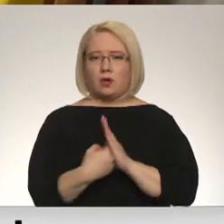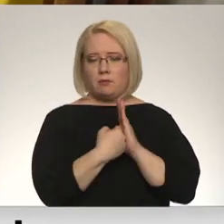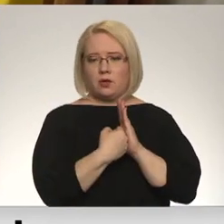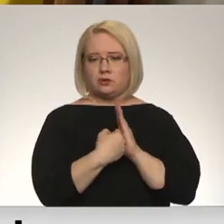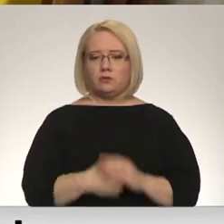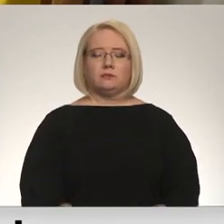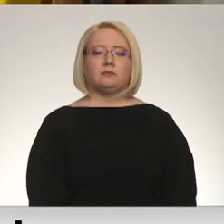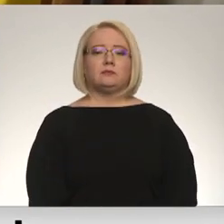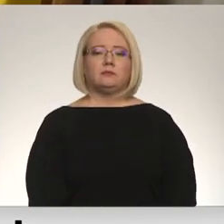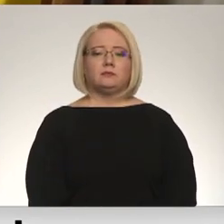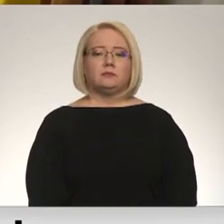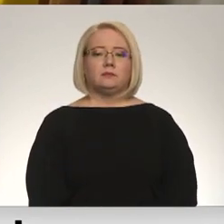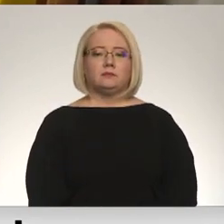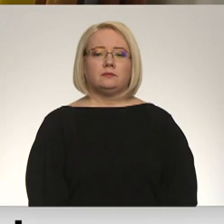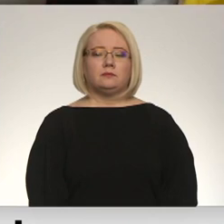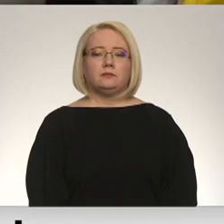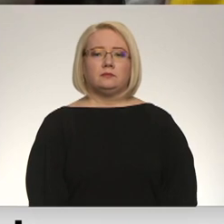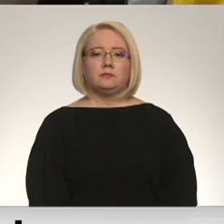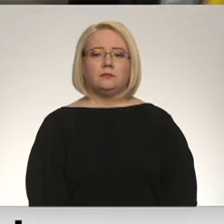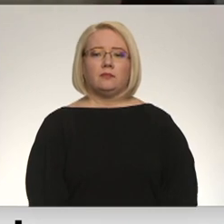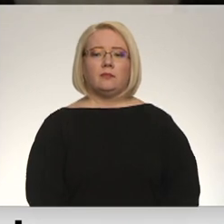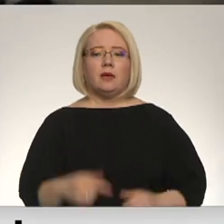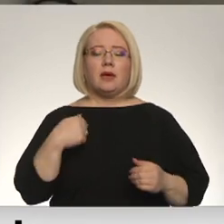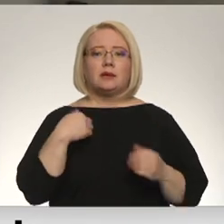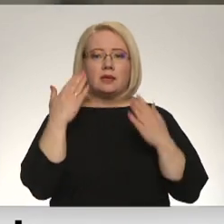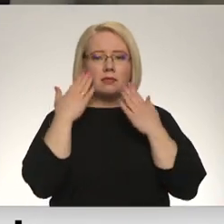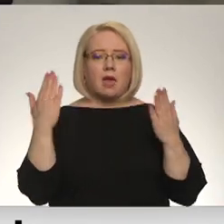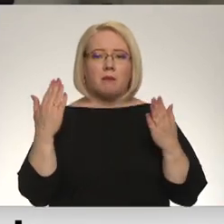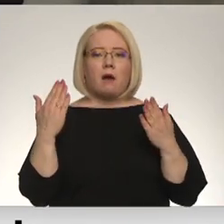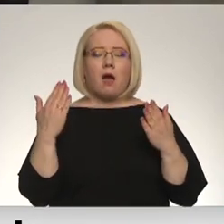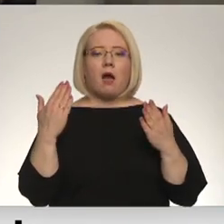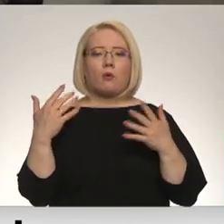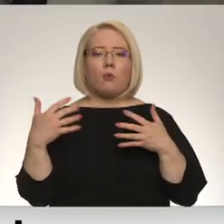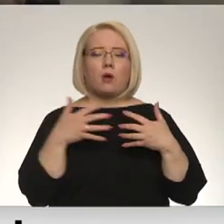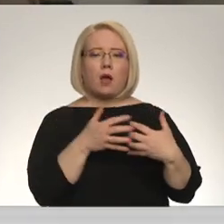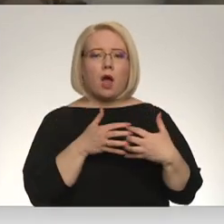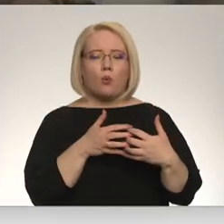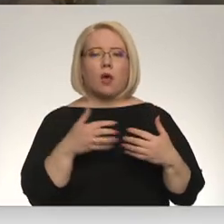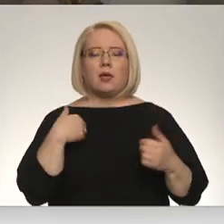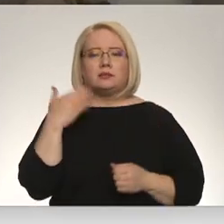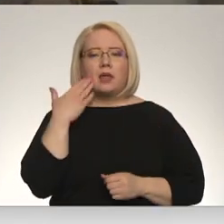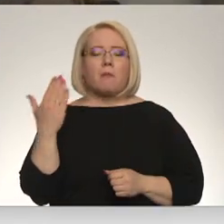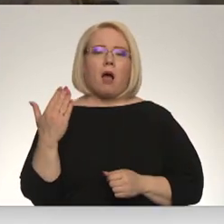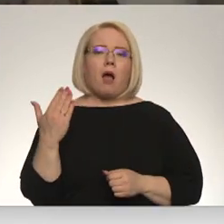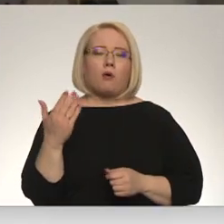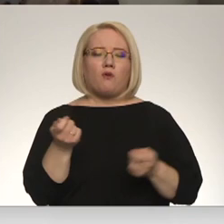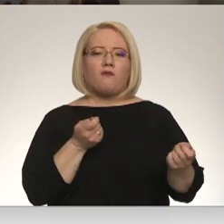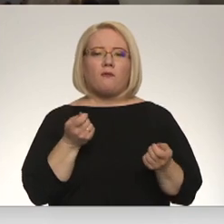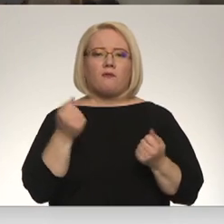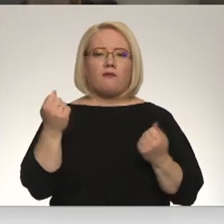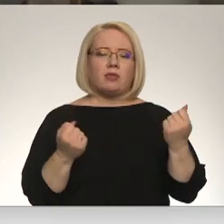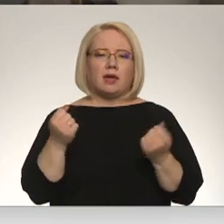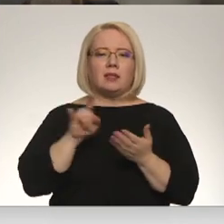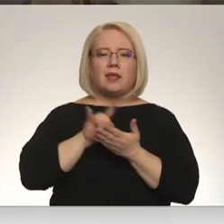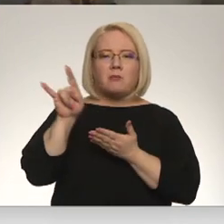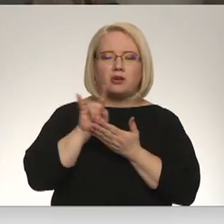nemāku karot, es nemāku vadīt lidmašīnu vai